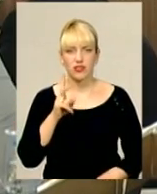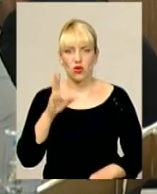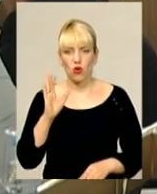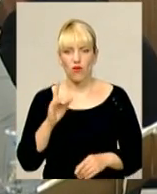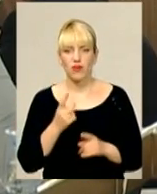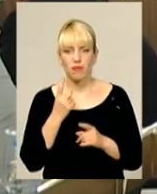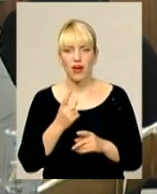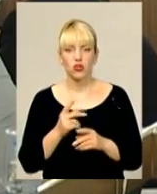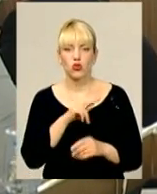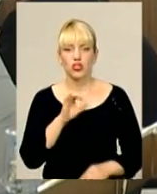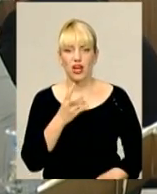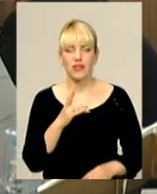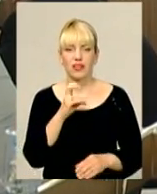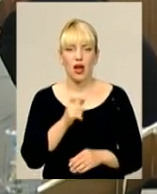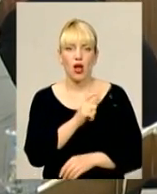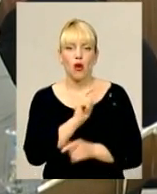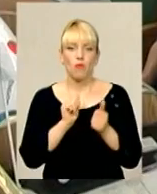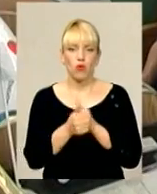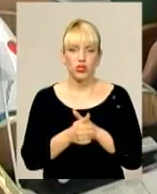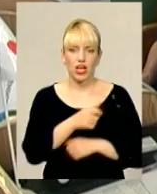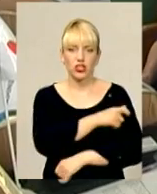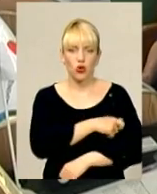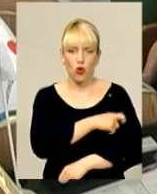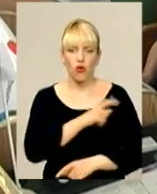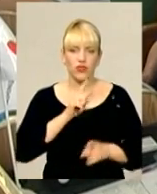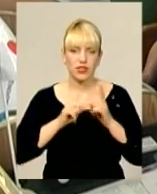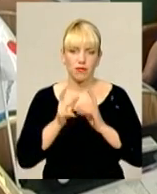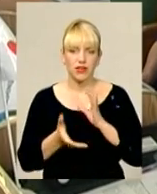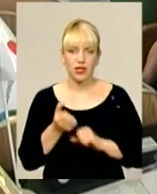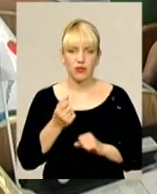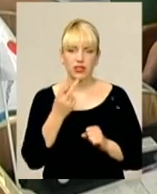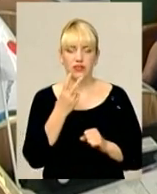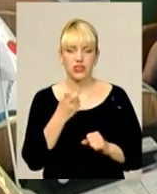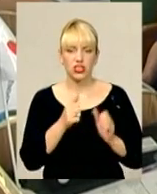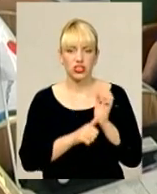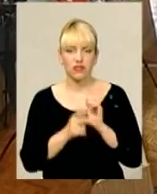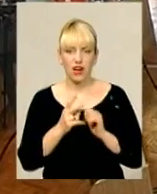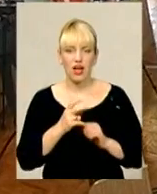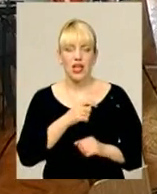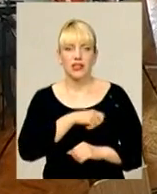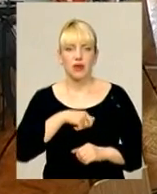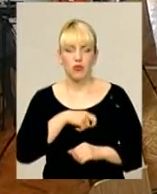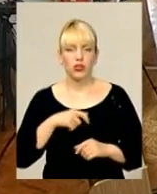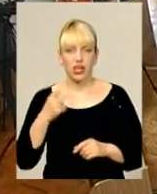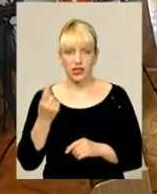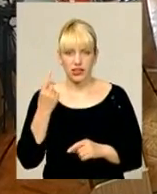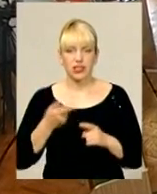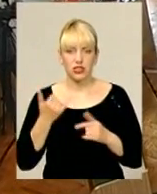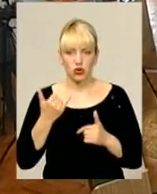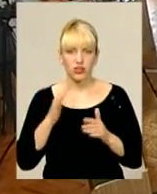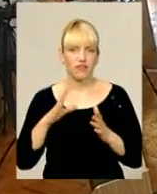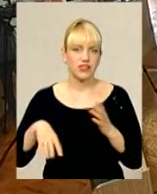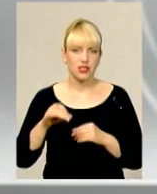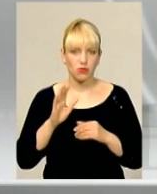на позачерговій сесії його таки підтримали 62 обласні парламентарі. Сьогодні ж усі так само згуртовано будуть голоси